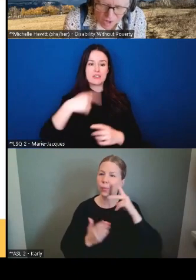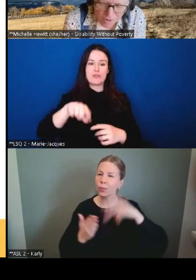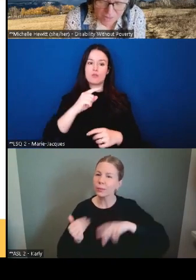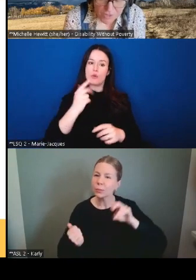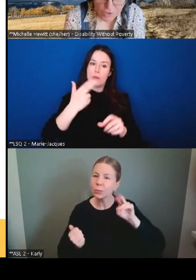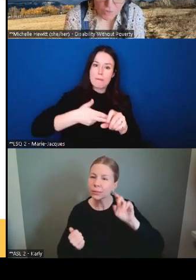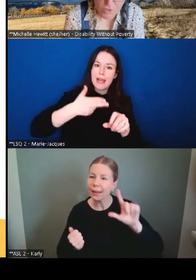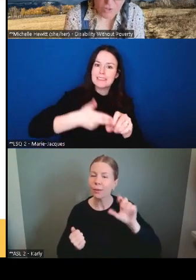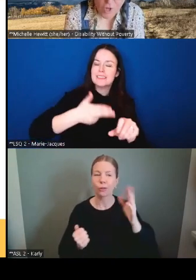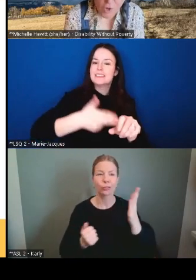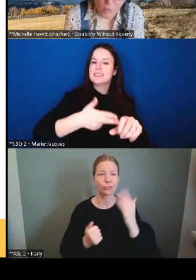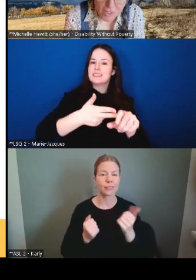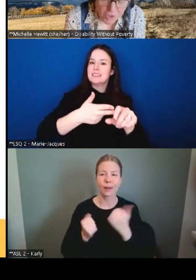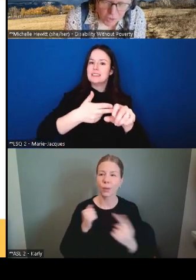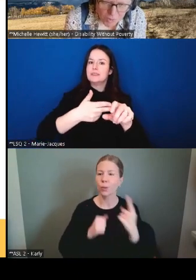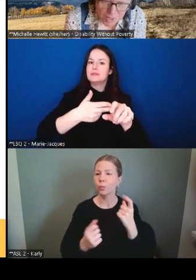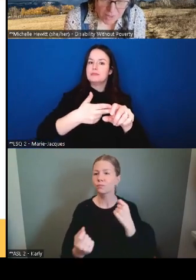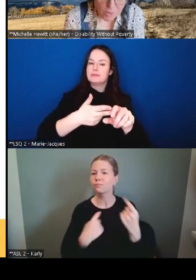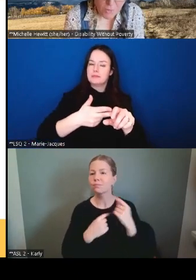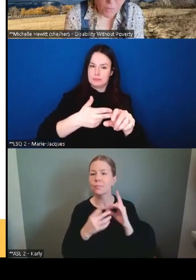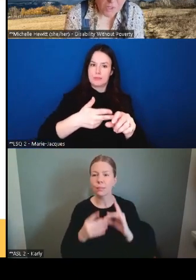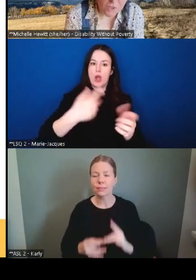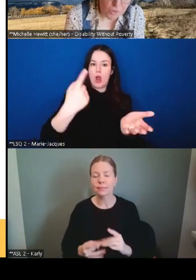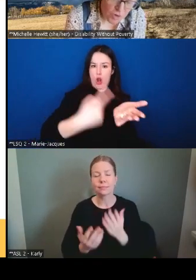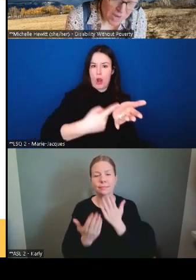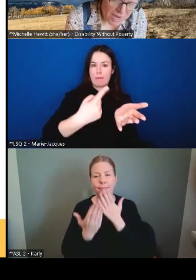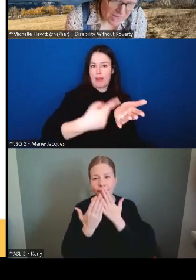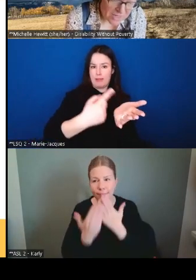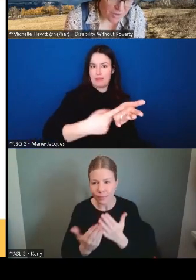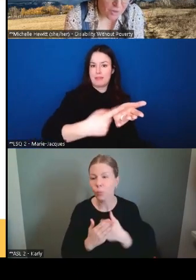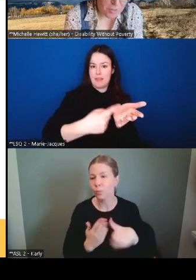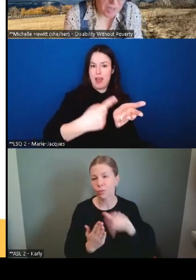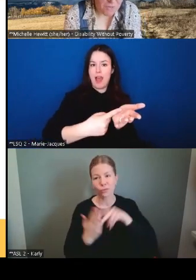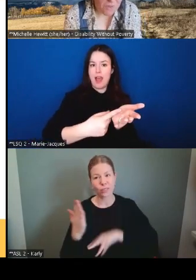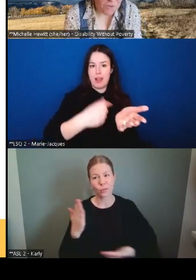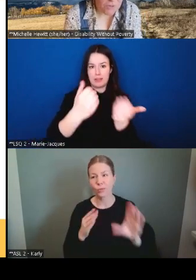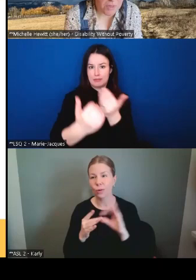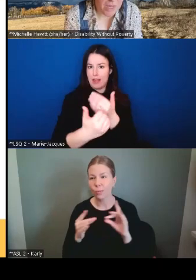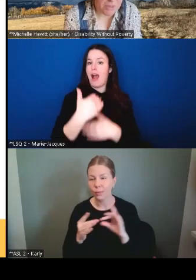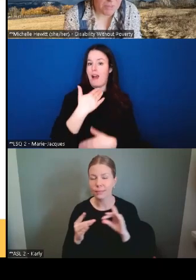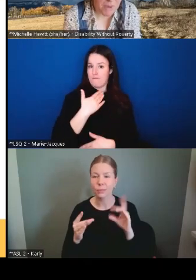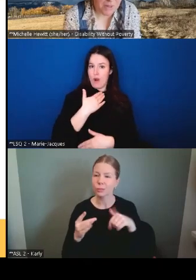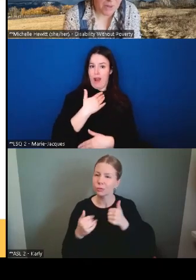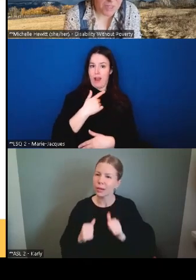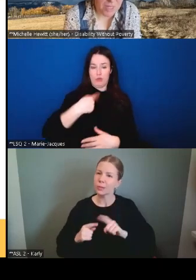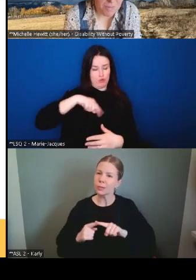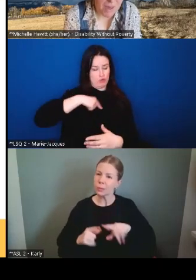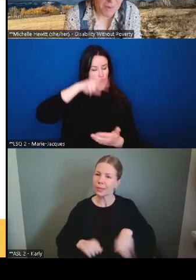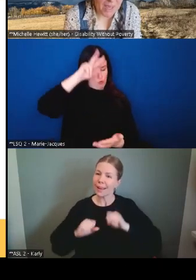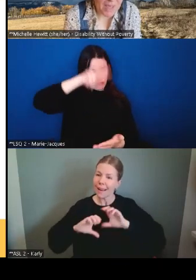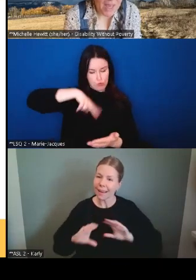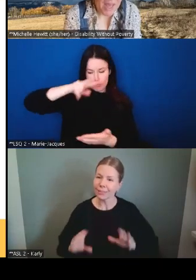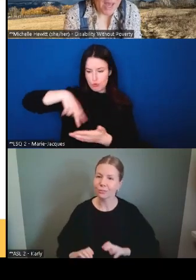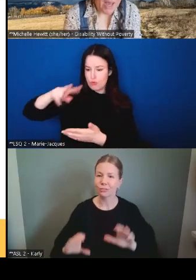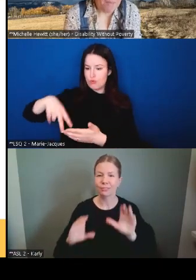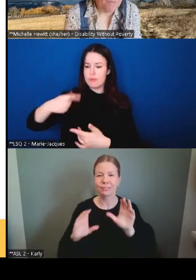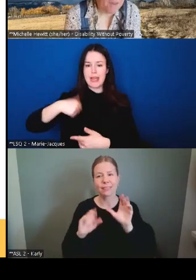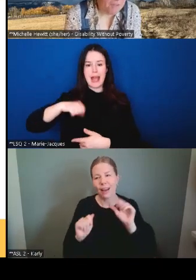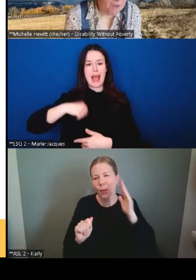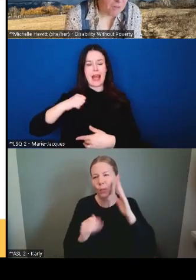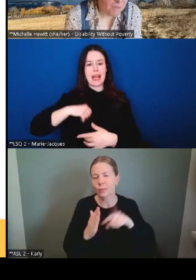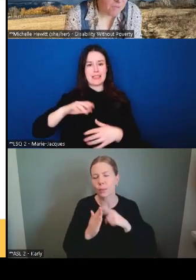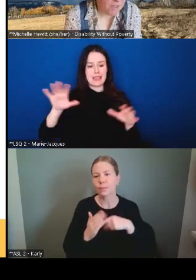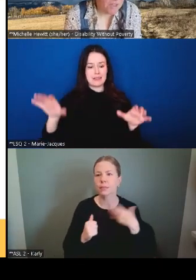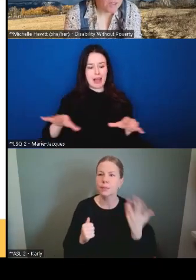campagnes, d'envoyer vos commentaires. Nous les lisons, nous essayons d'agir à partir de vos